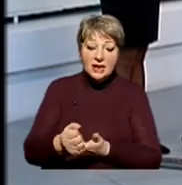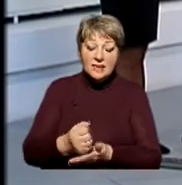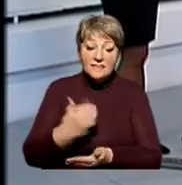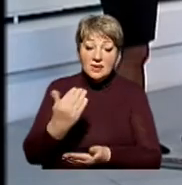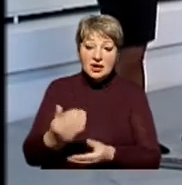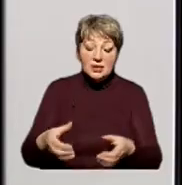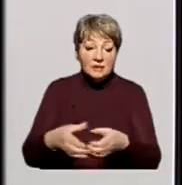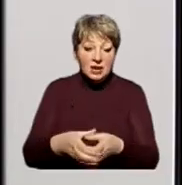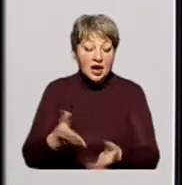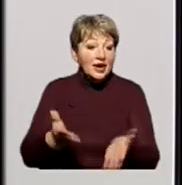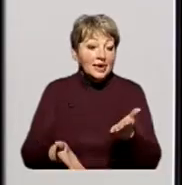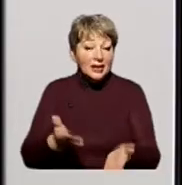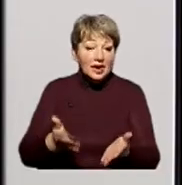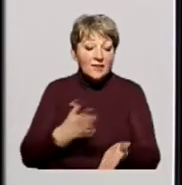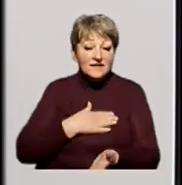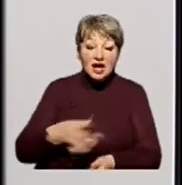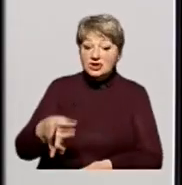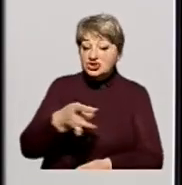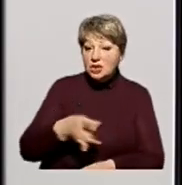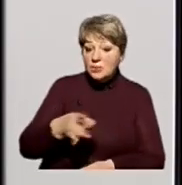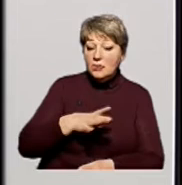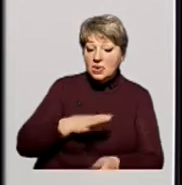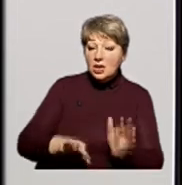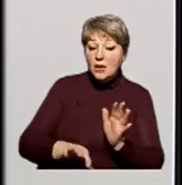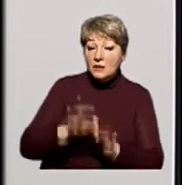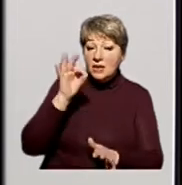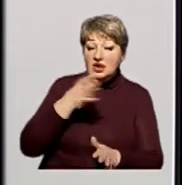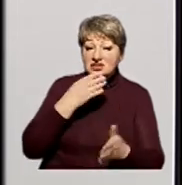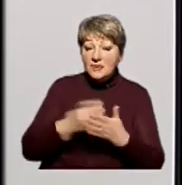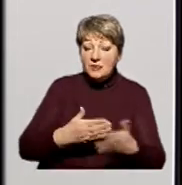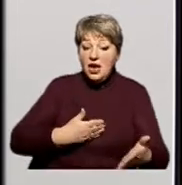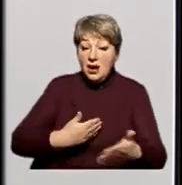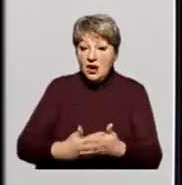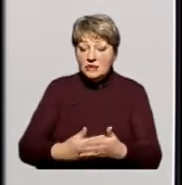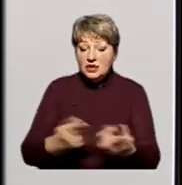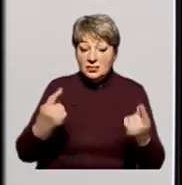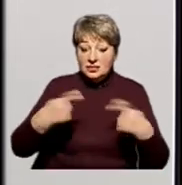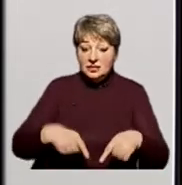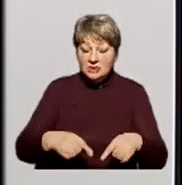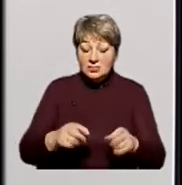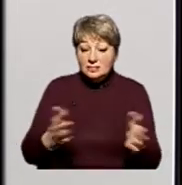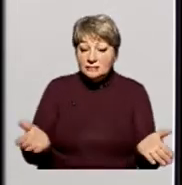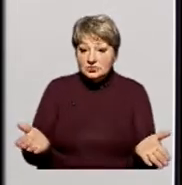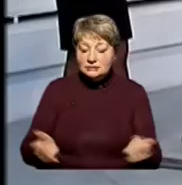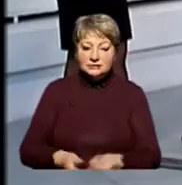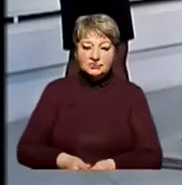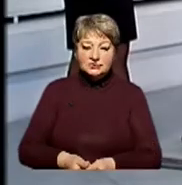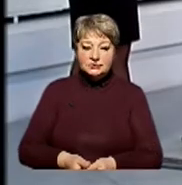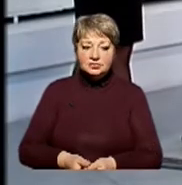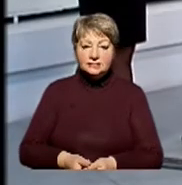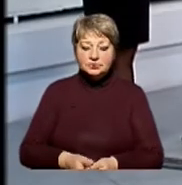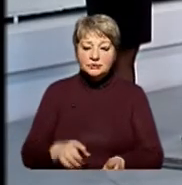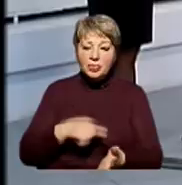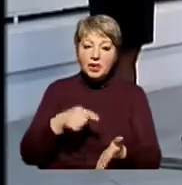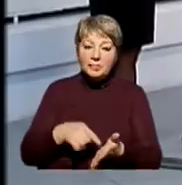політичної сили, яка в нашому регіоні була скомпрометована своїми ж активістами комерційного націоналізму. Дякую. Дякую за